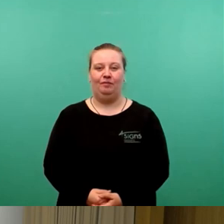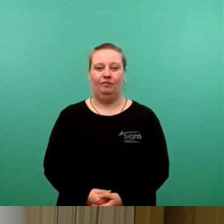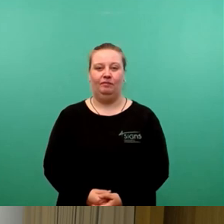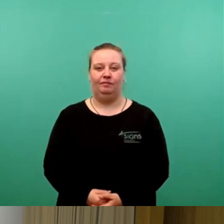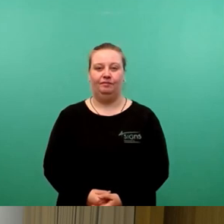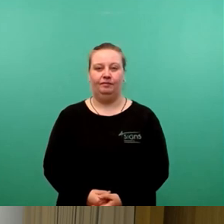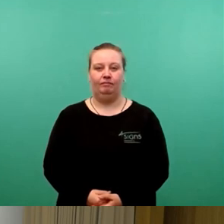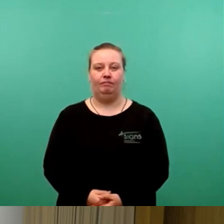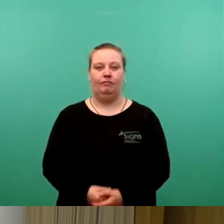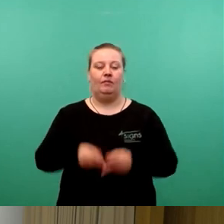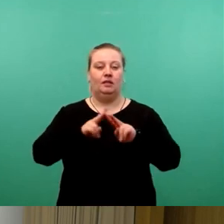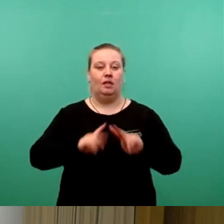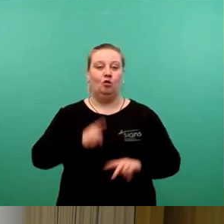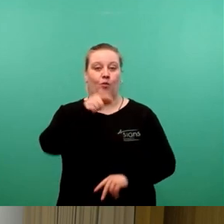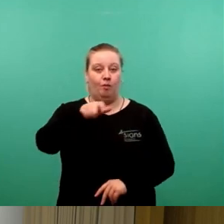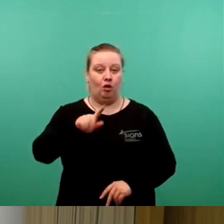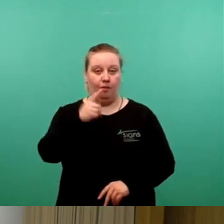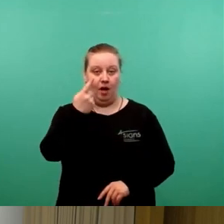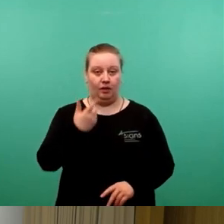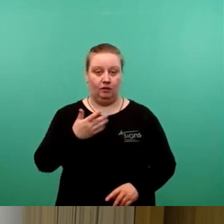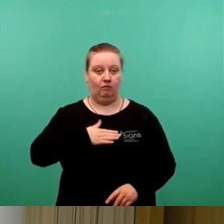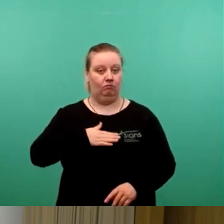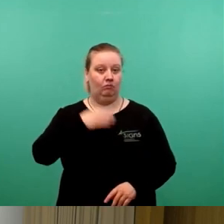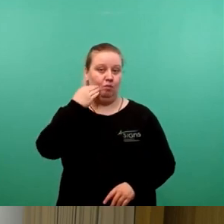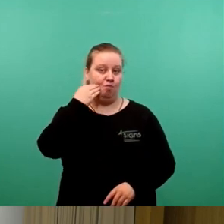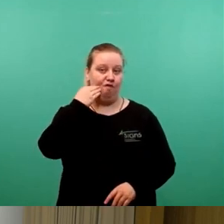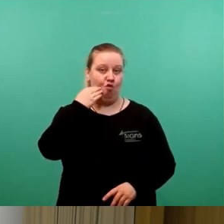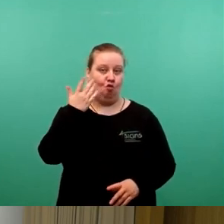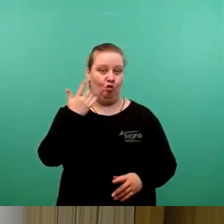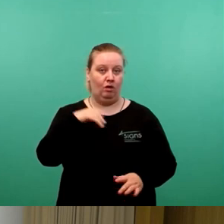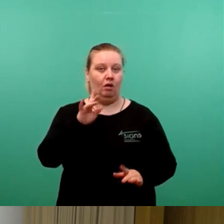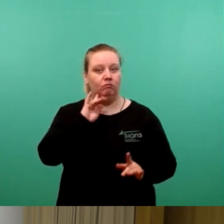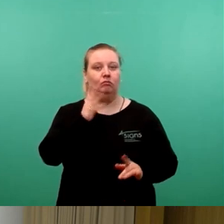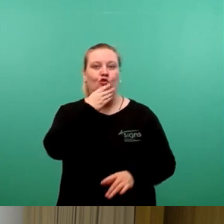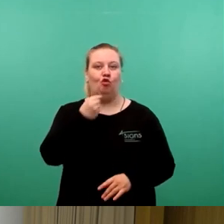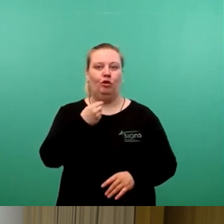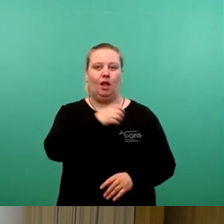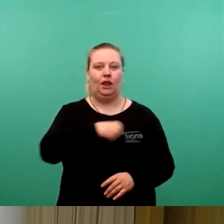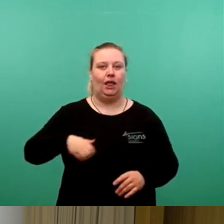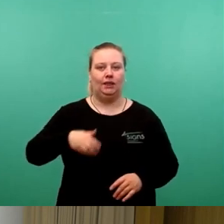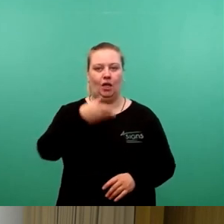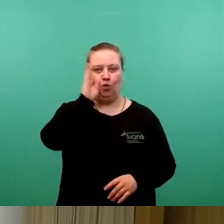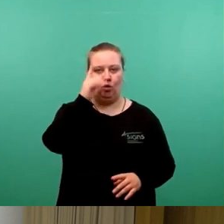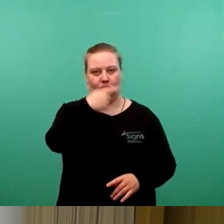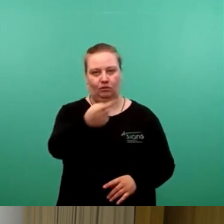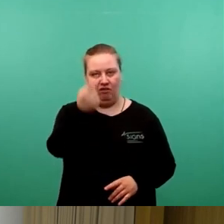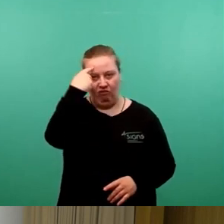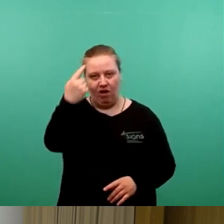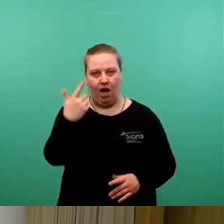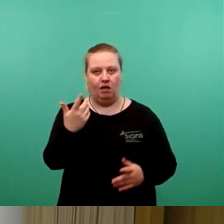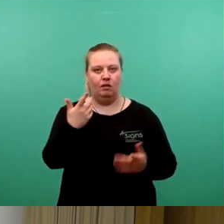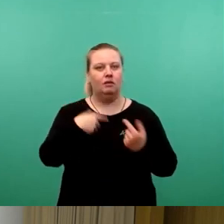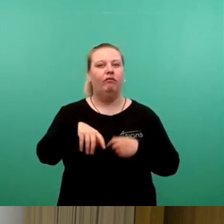Sehr geehrter Herr Oberbürgermeister, als Bewohner des trefflichen Dresdner Nordens wissen Sie, dass es dort die